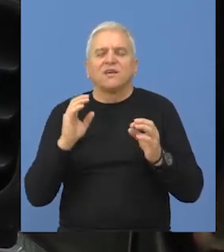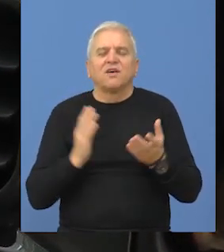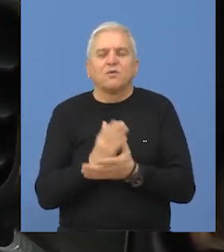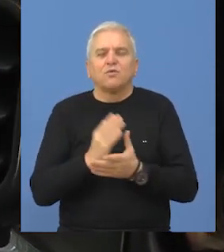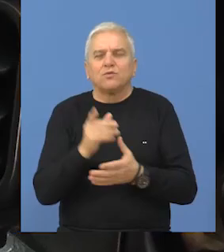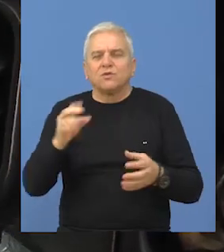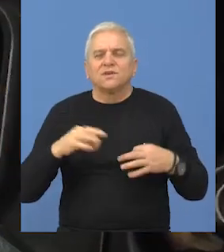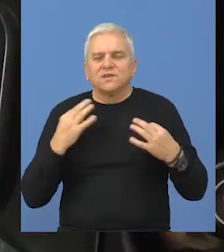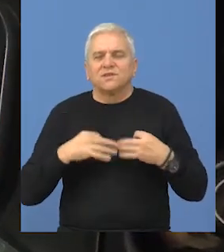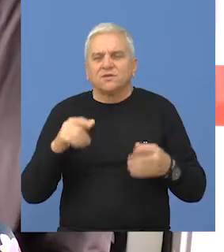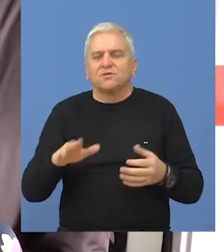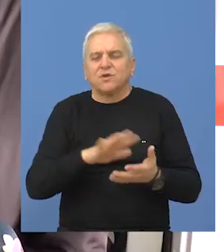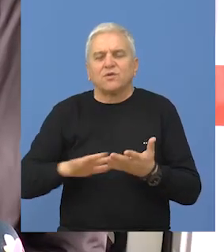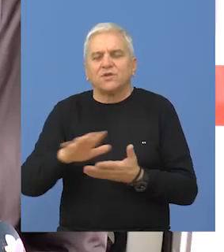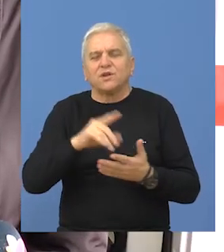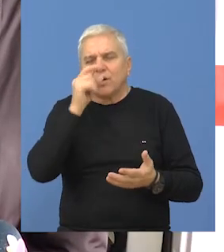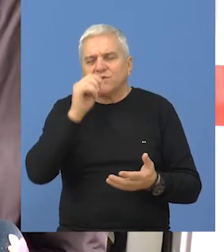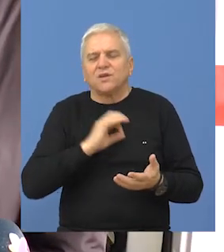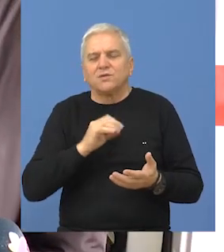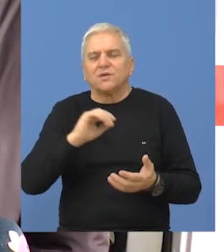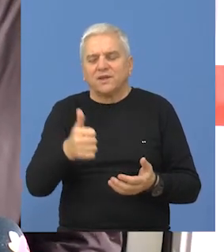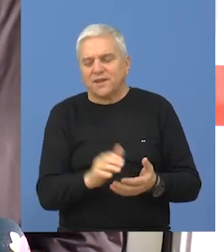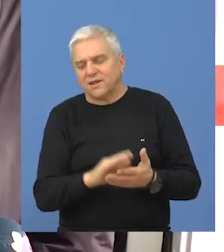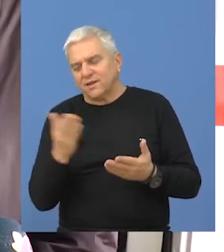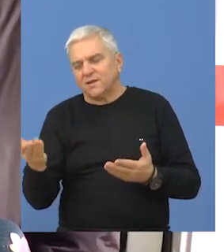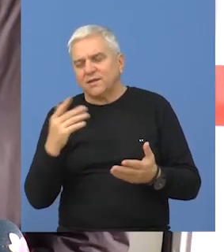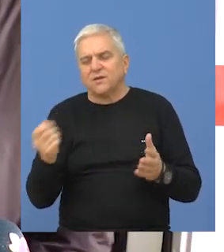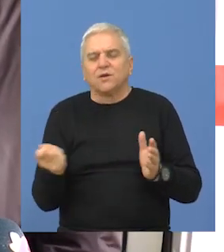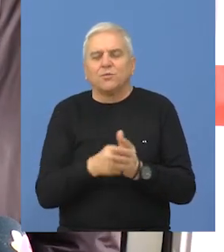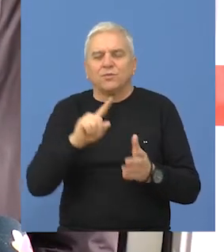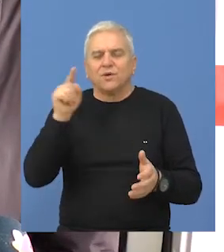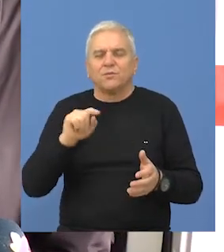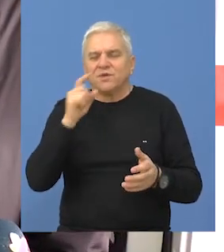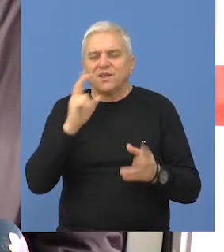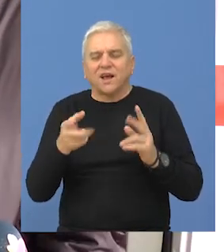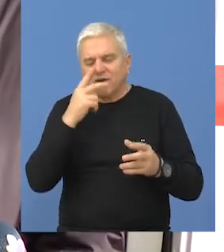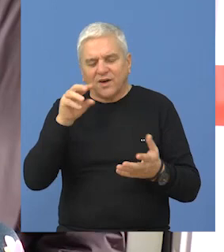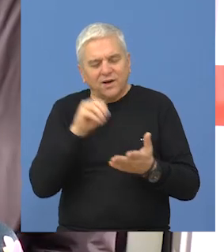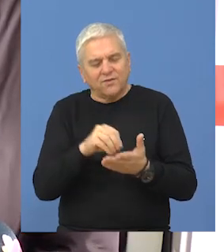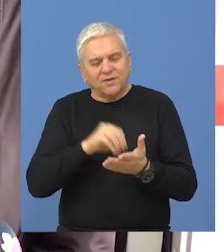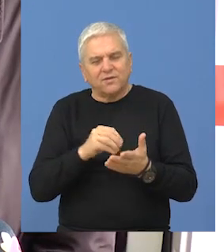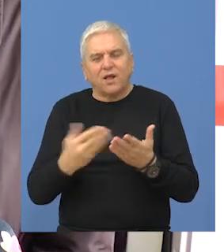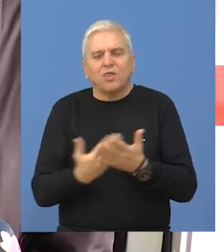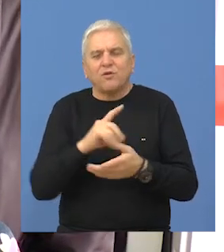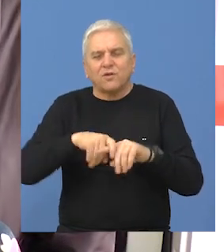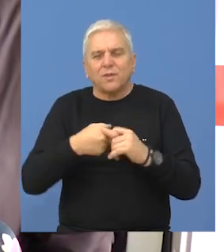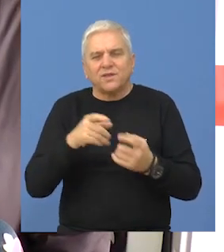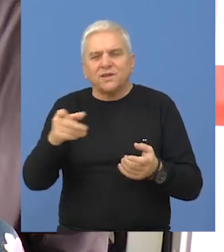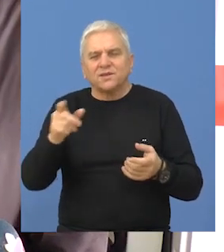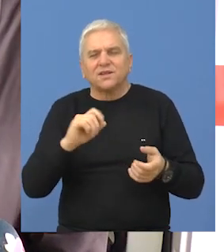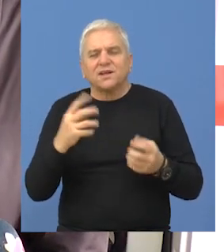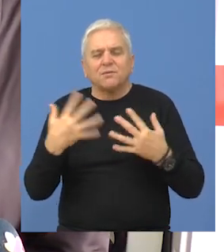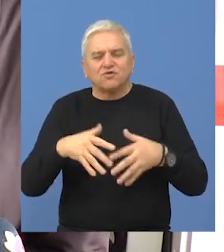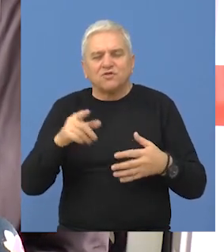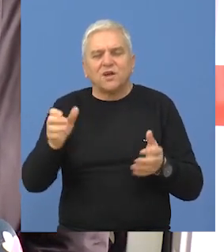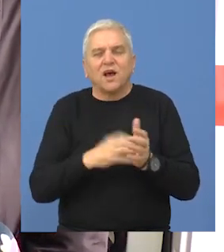kvaliteta usluga zdravstvenih ovde na teritoriji opštine Bečaj. S jedne strane, u pitanju je diagnostika kada govorimo o novoj opremi, a sa